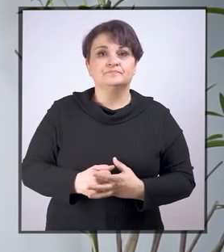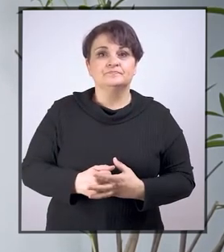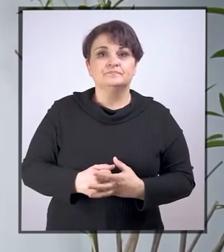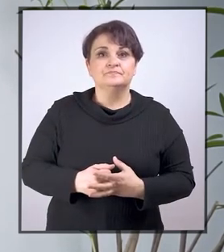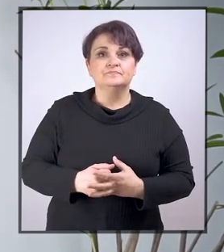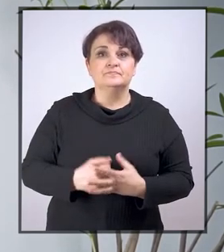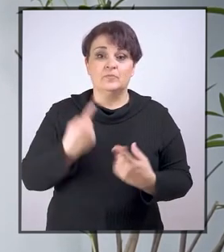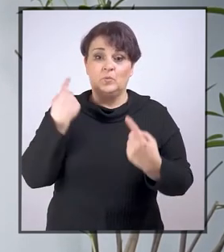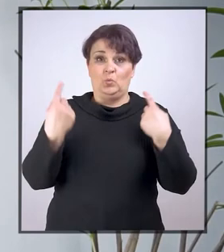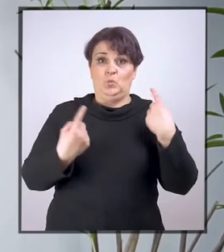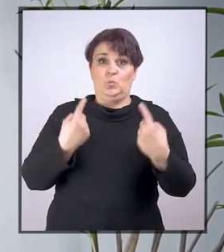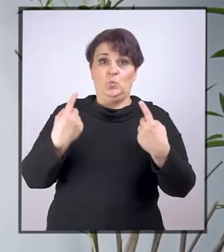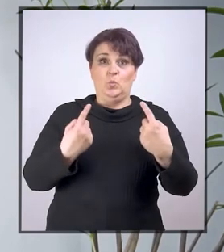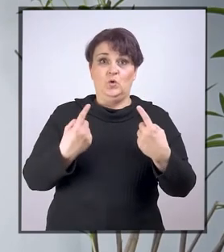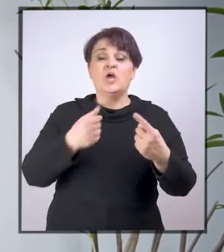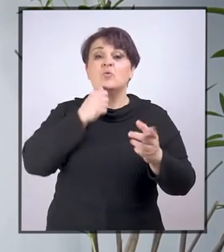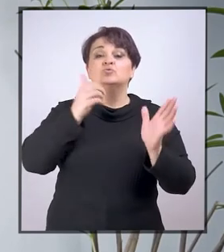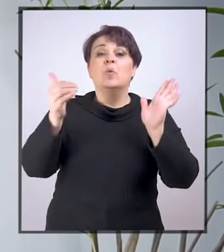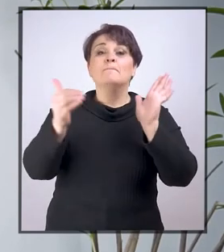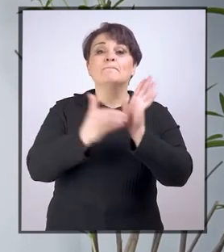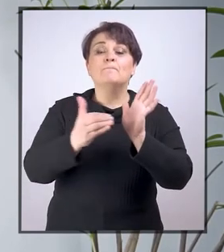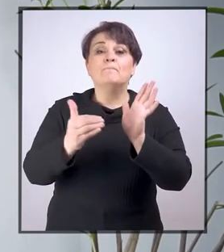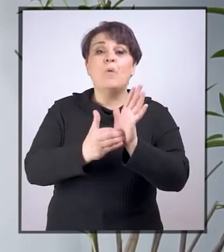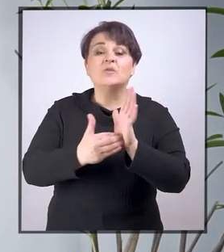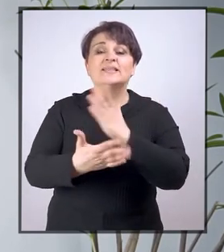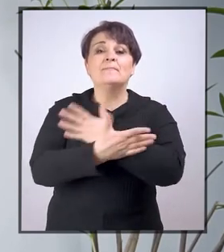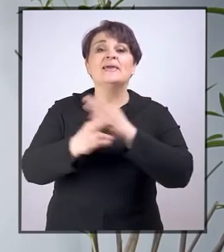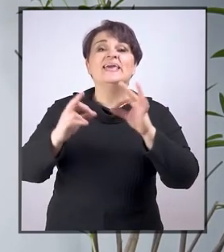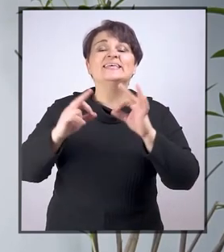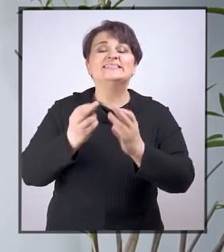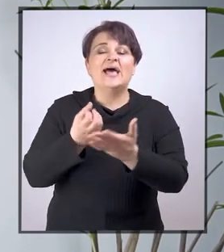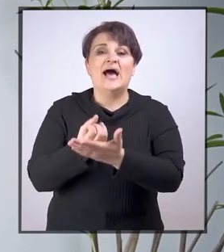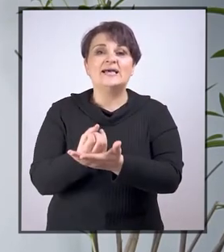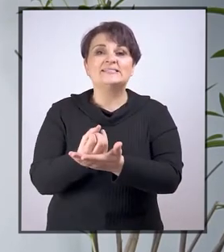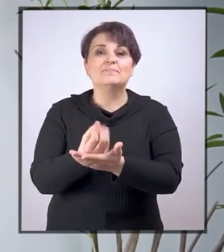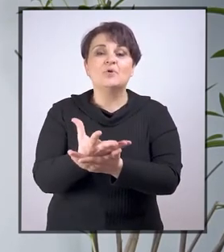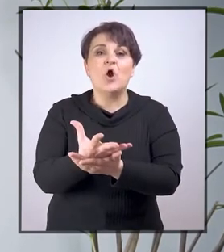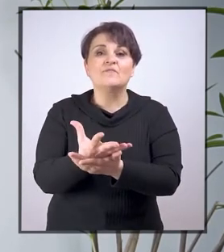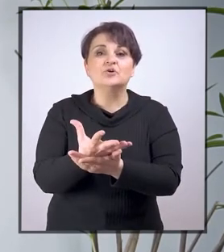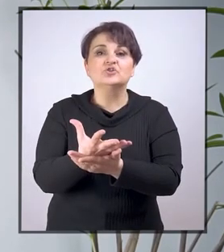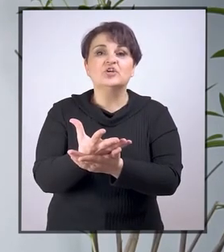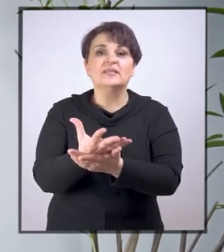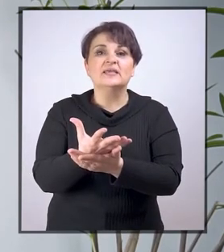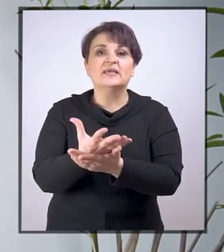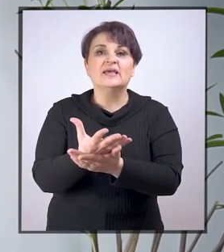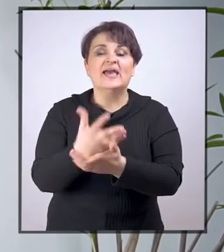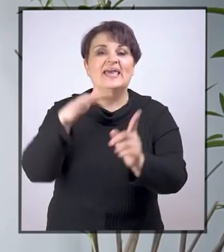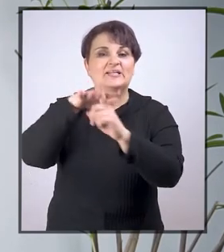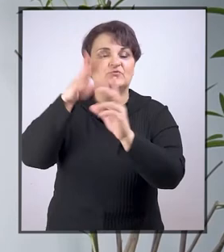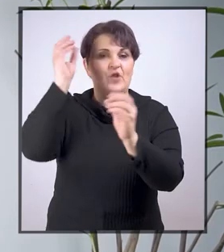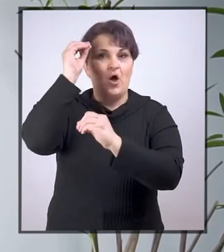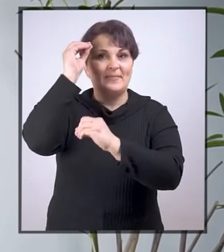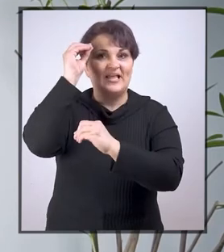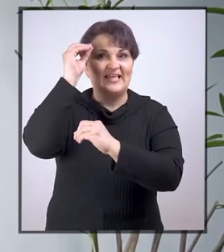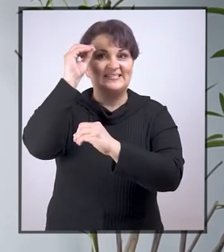uvjete neophodne za implementaciju